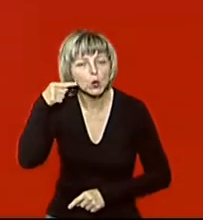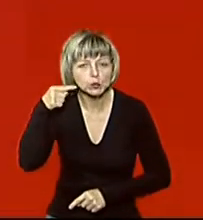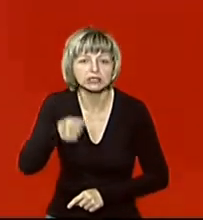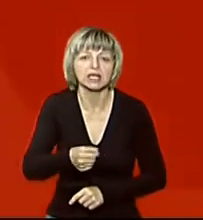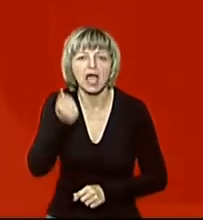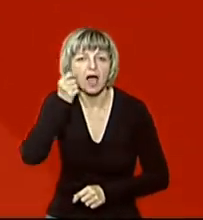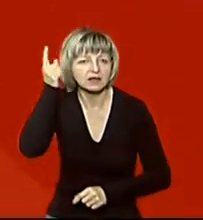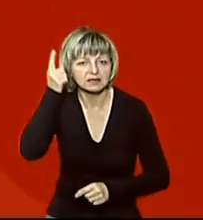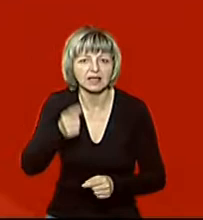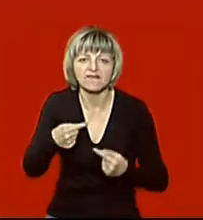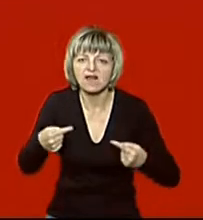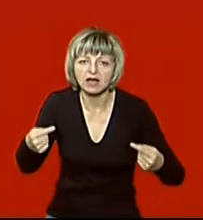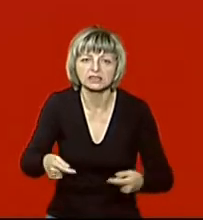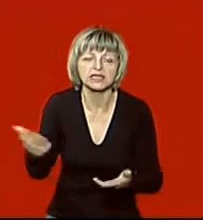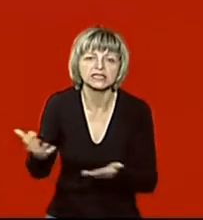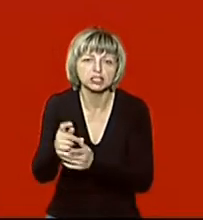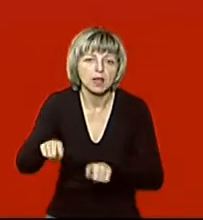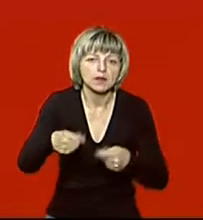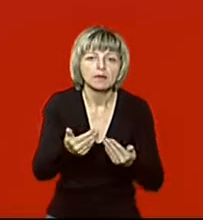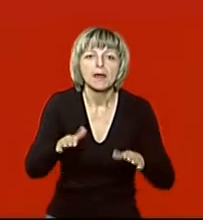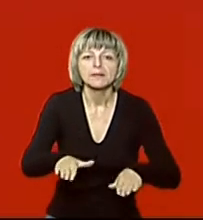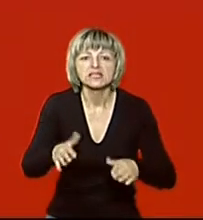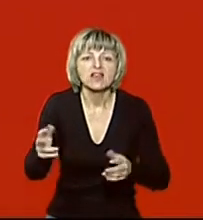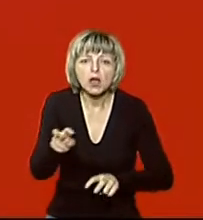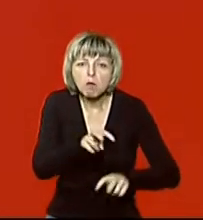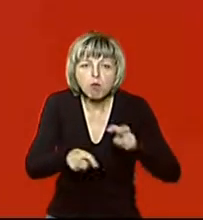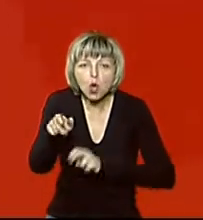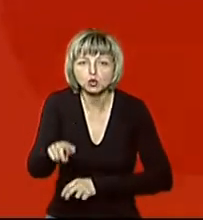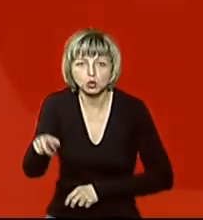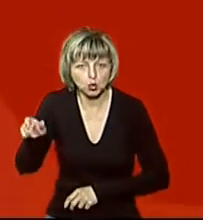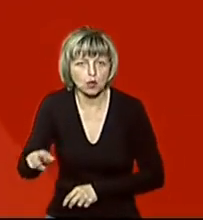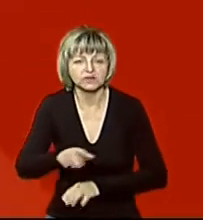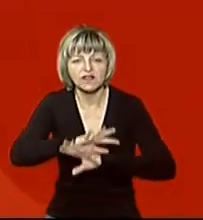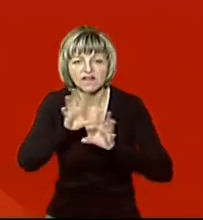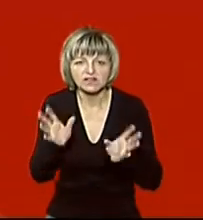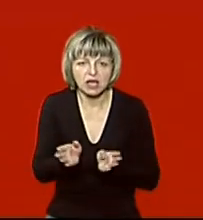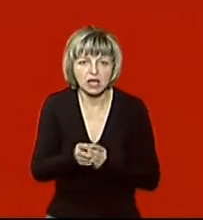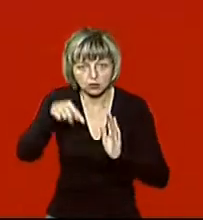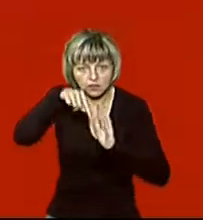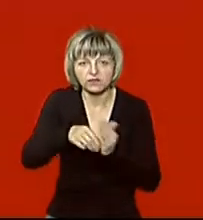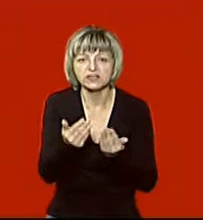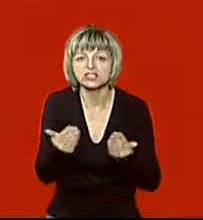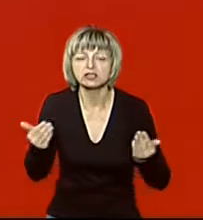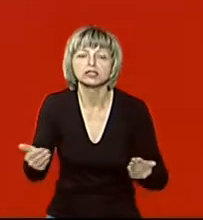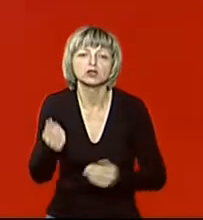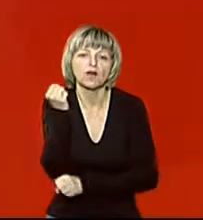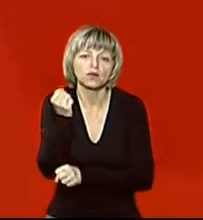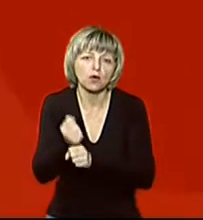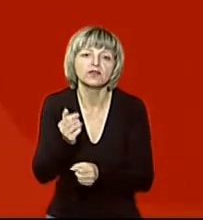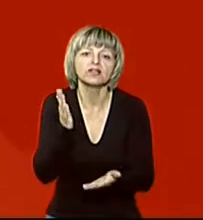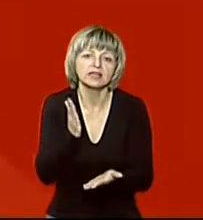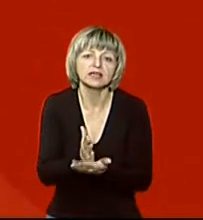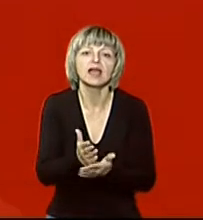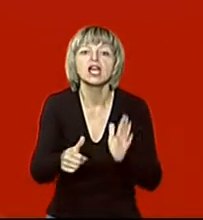Артефакти знайшли на та передали для музею місцеві пошуковці. Загалом вже у фондах історичного музею у Ковальі нині зберігається